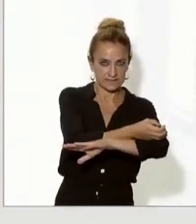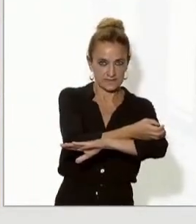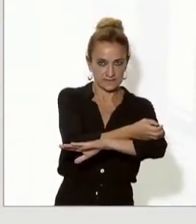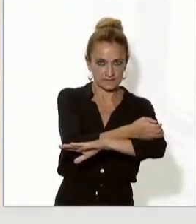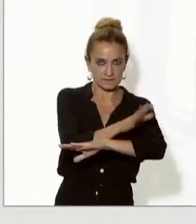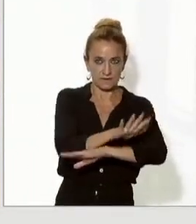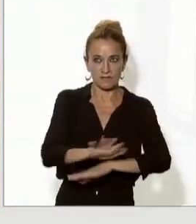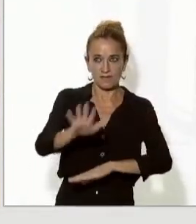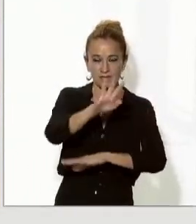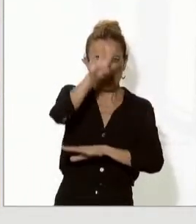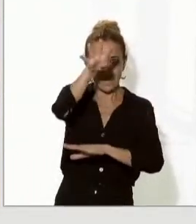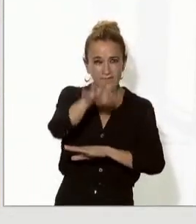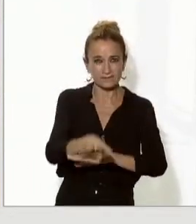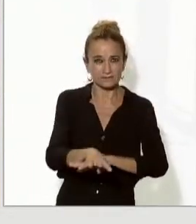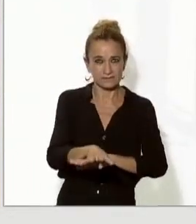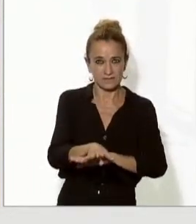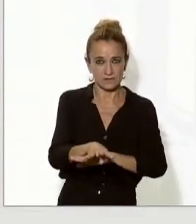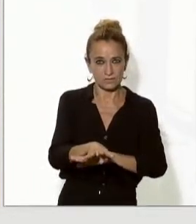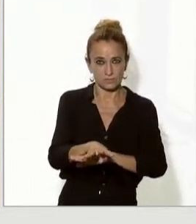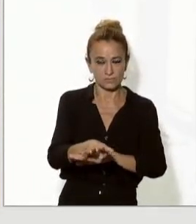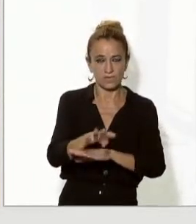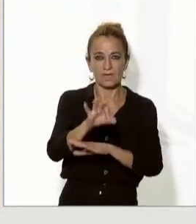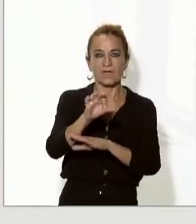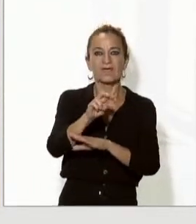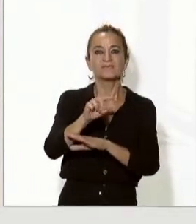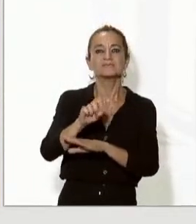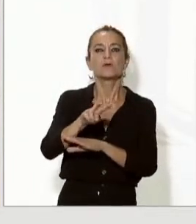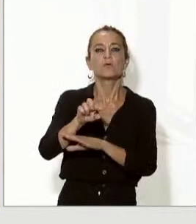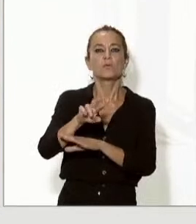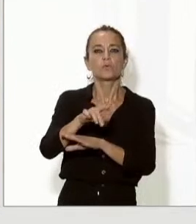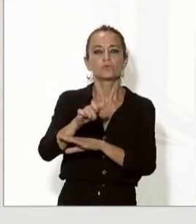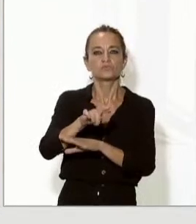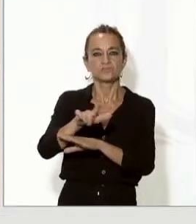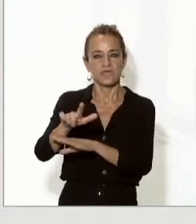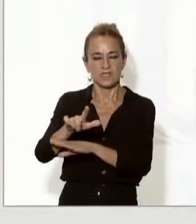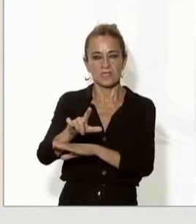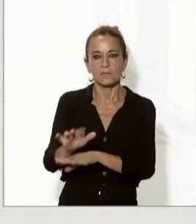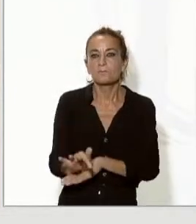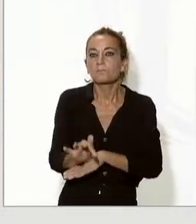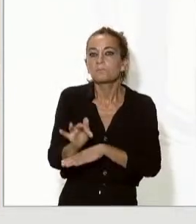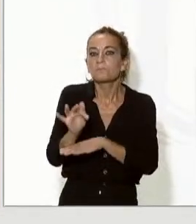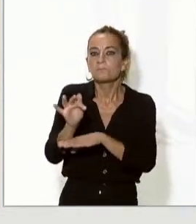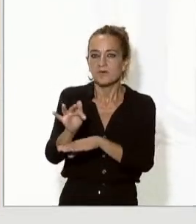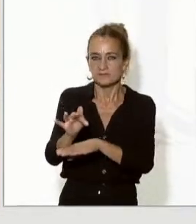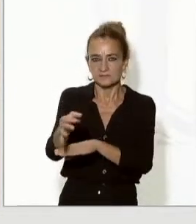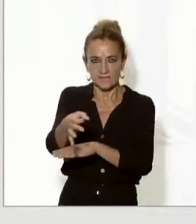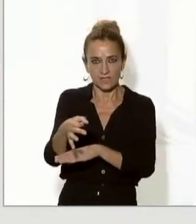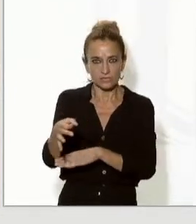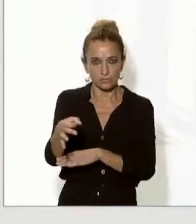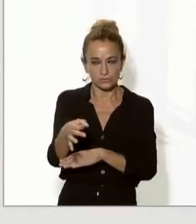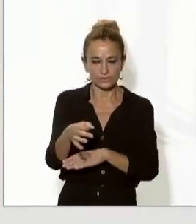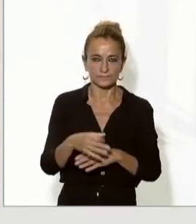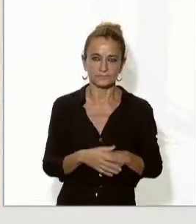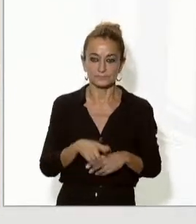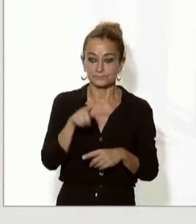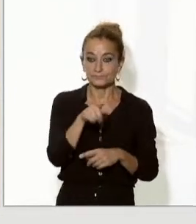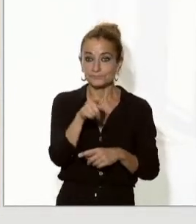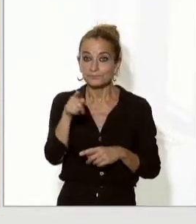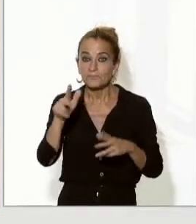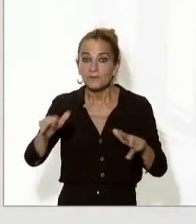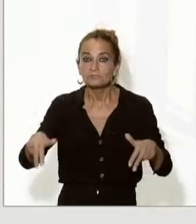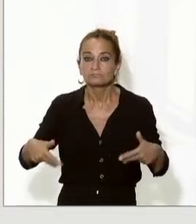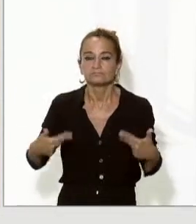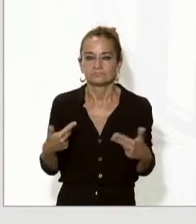d'Alp, la Seu d'Urgell i Andorra. Per tant, aquest estudi permetrà veure quines haurien de ser les